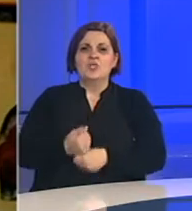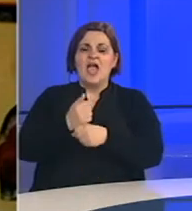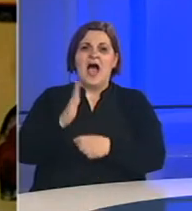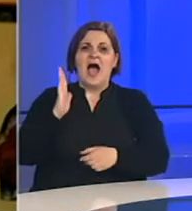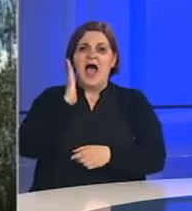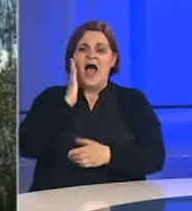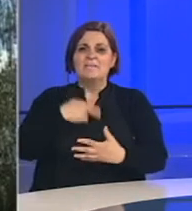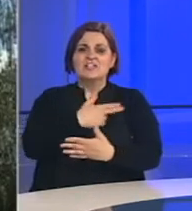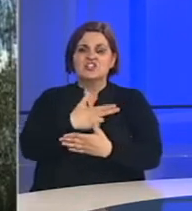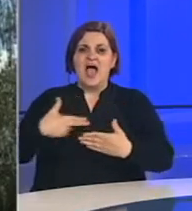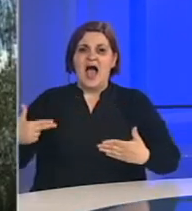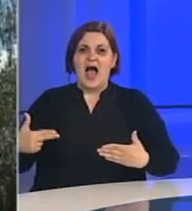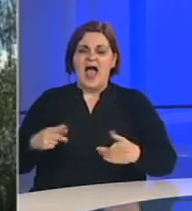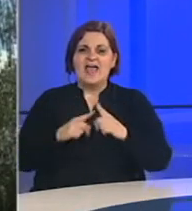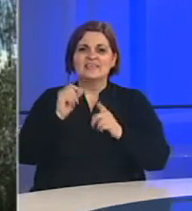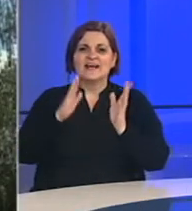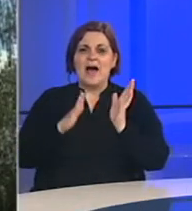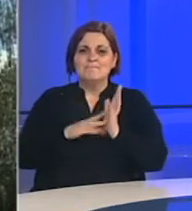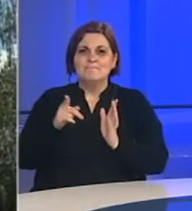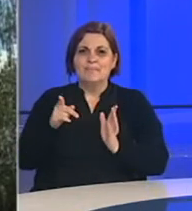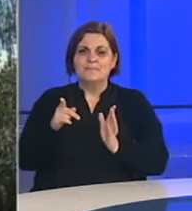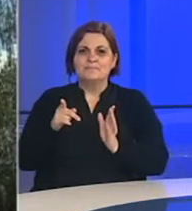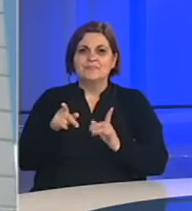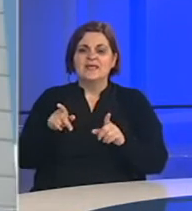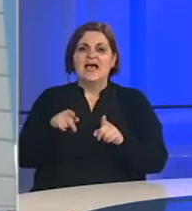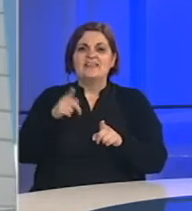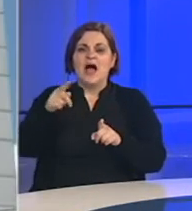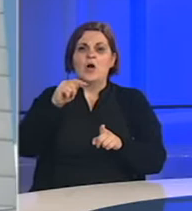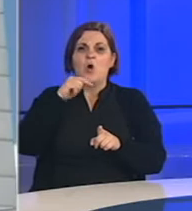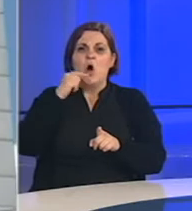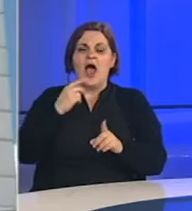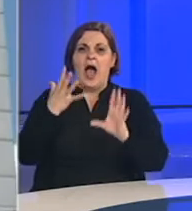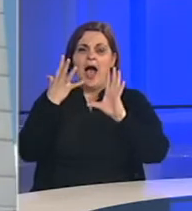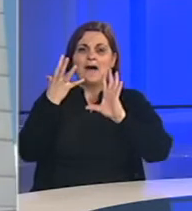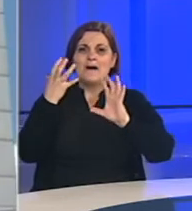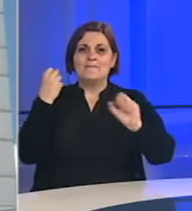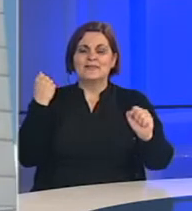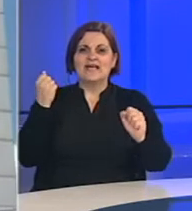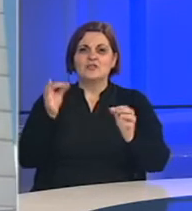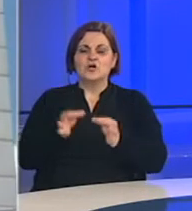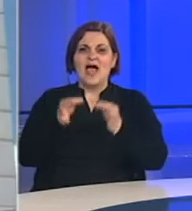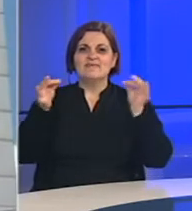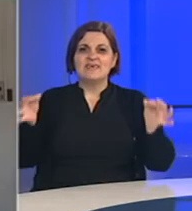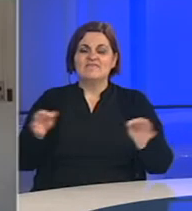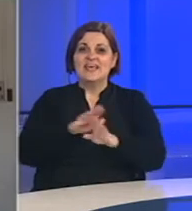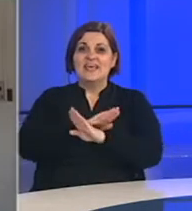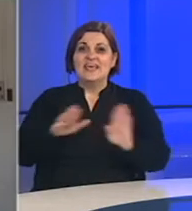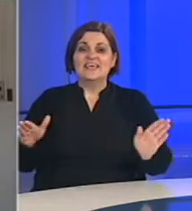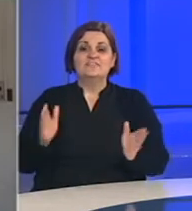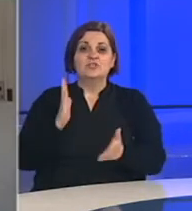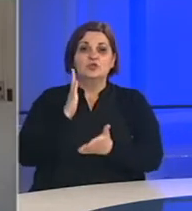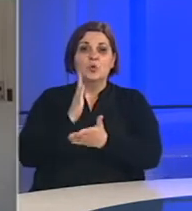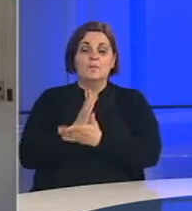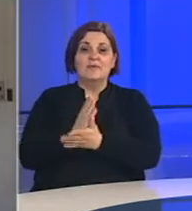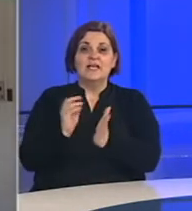američke administracije, Trumpove administracije, tako je rekla Masadoka javno. i svi su bili u nekom